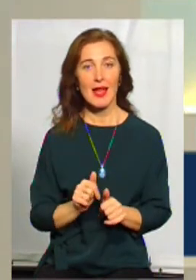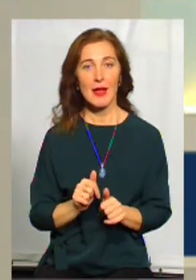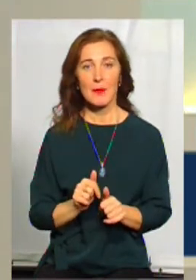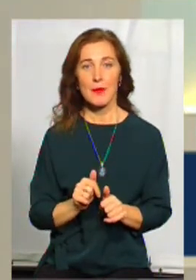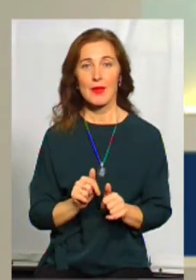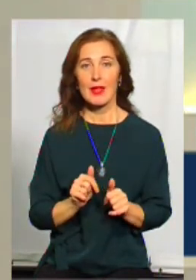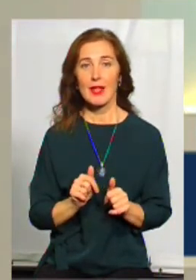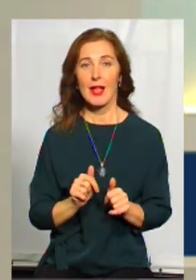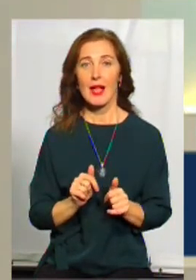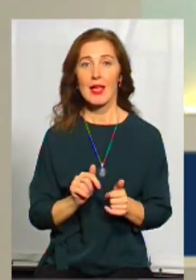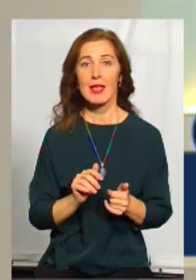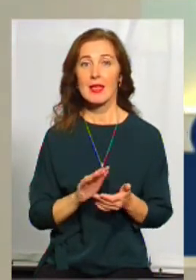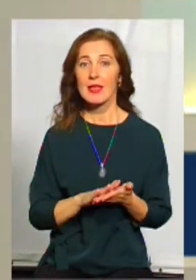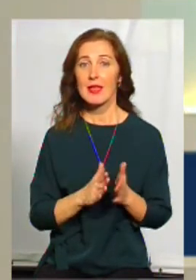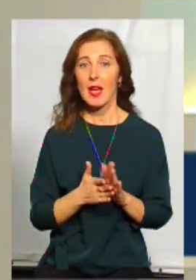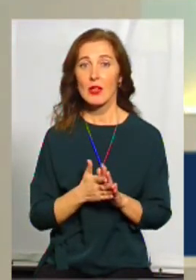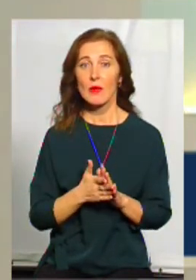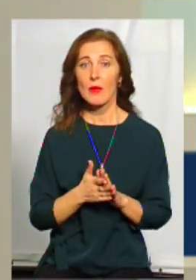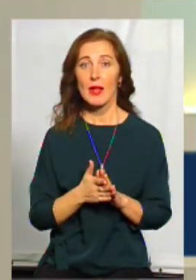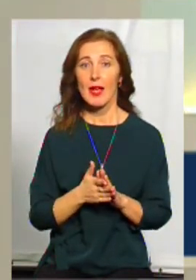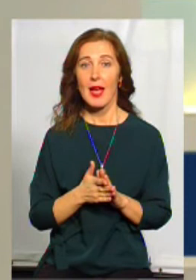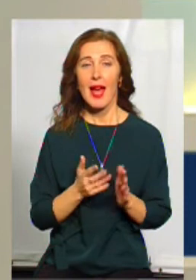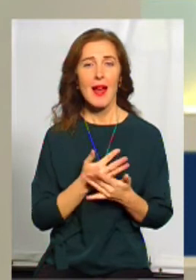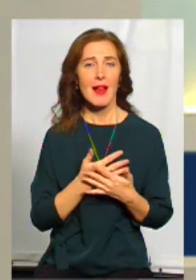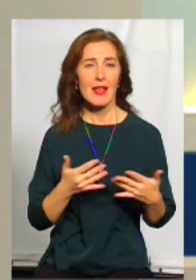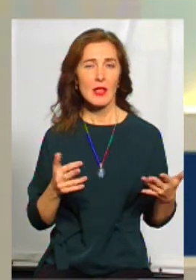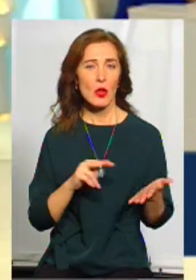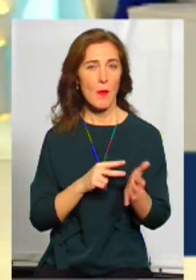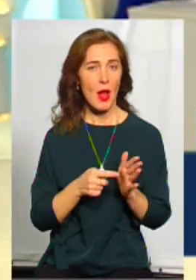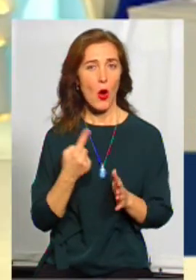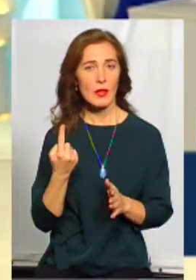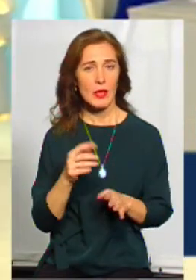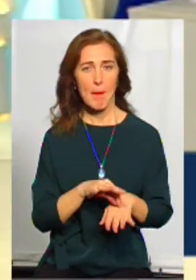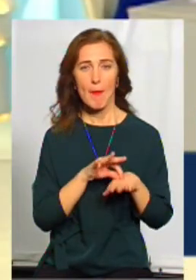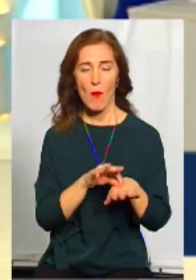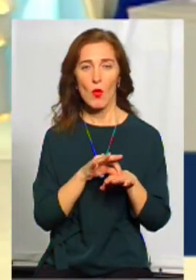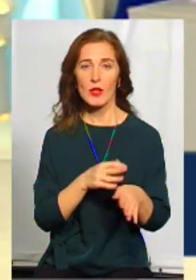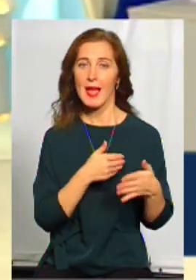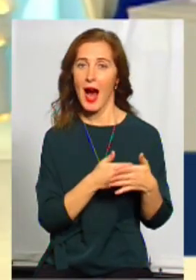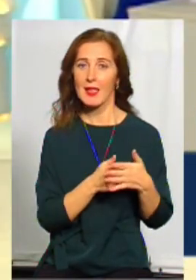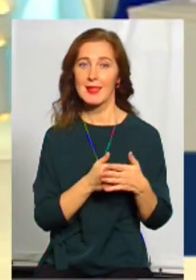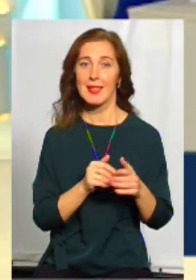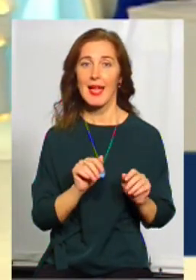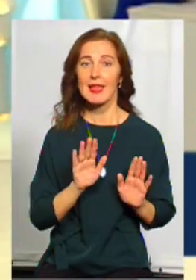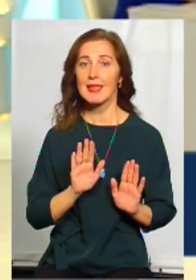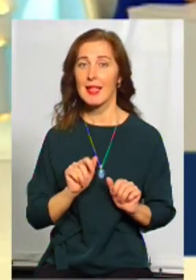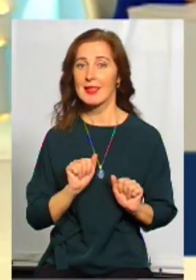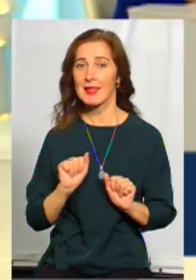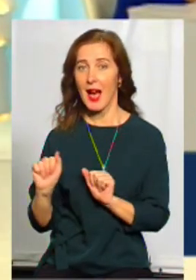засобами. От у активізму Кмельницькому різноплановий. Одні проводять акції на захист тварин,